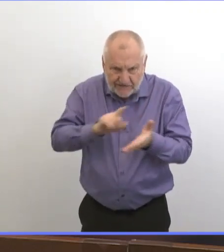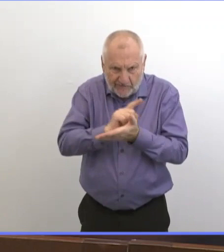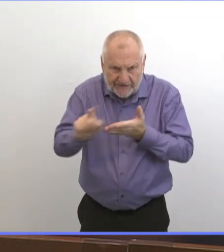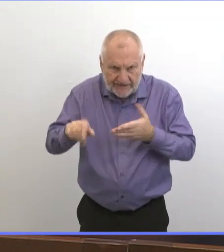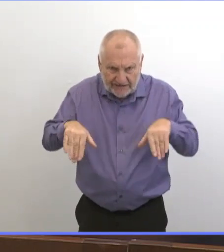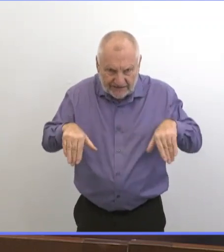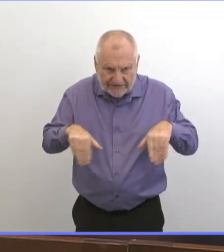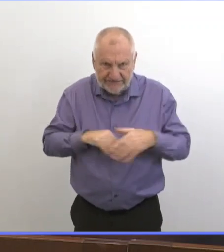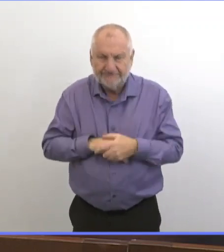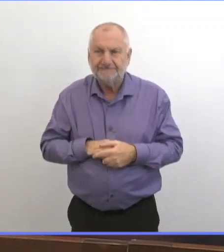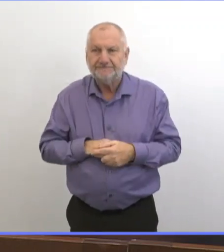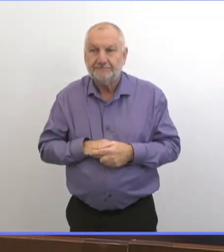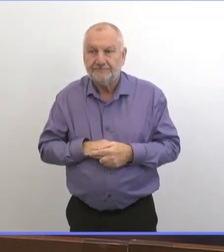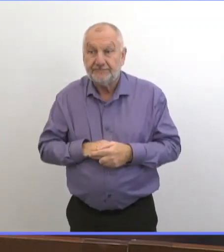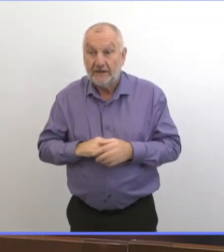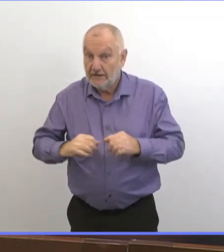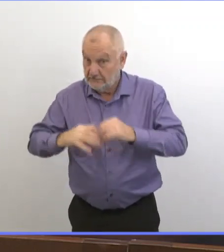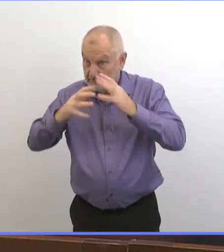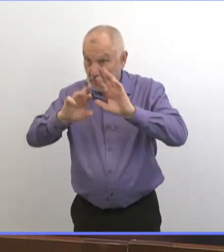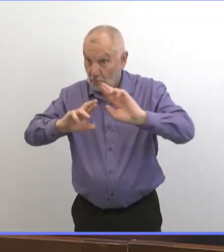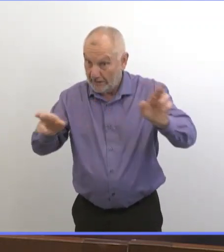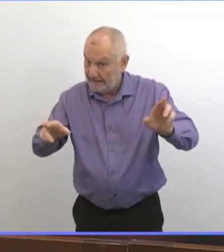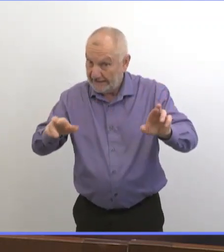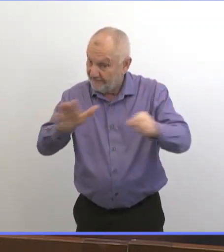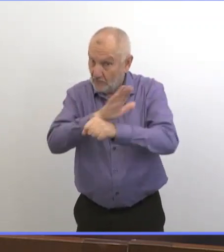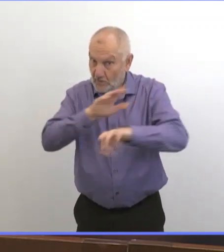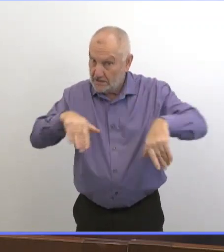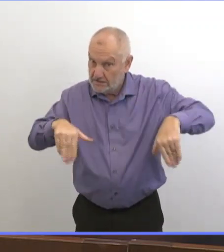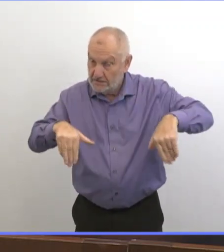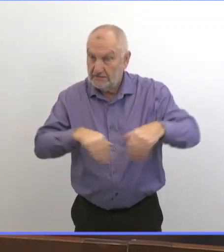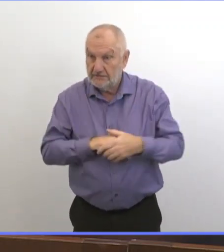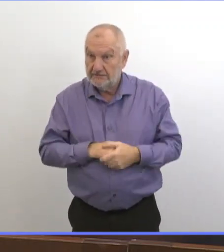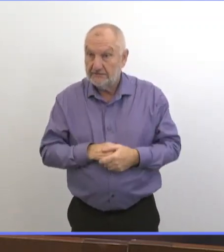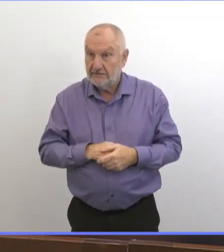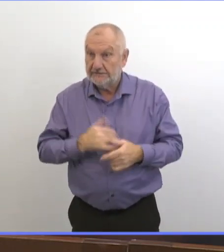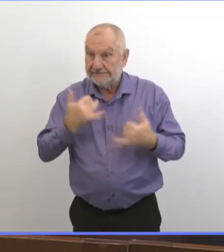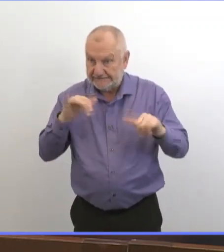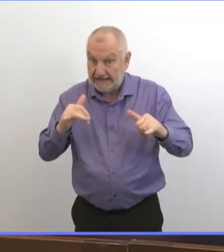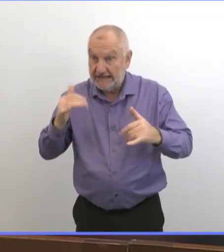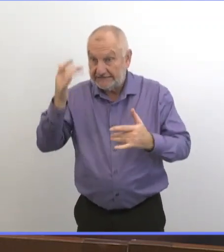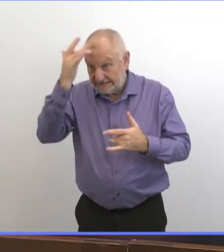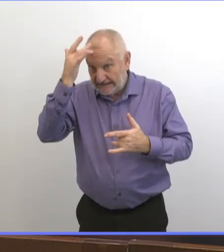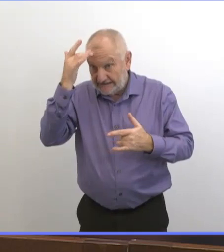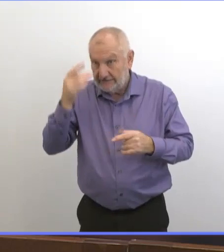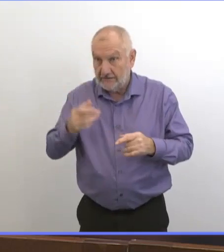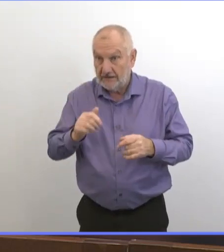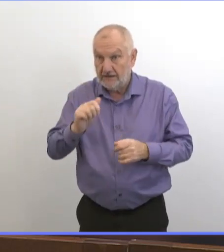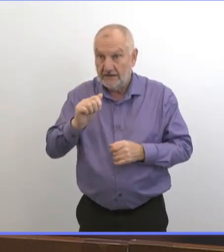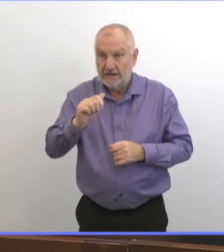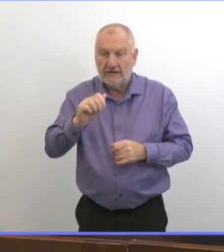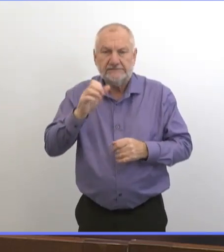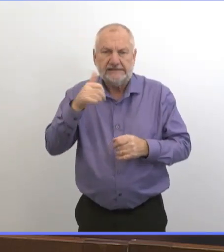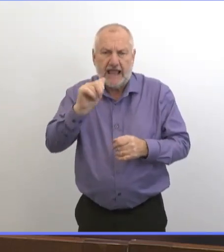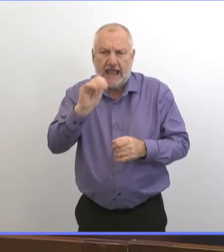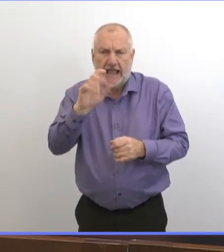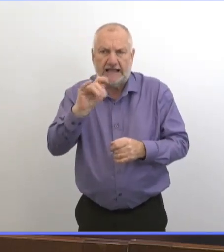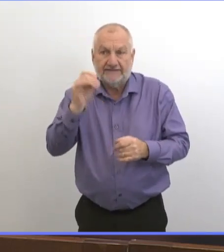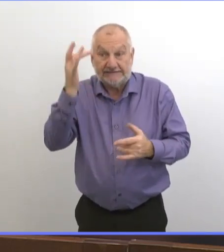Donc je n pas encore de nouvelles. Mais je sais que les cas actifs,'est approximatif